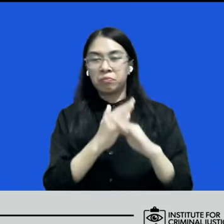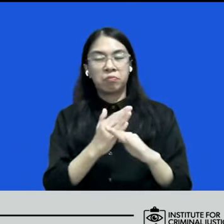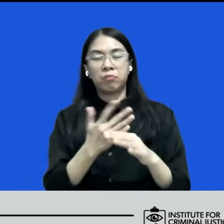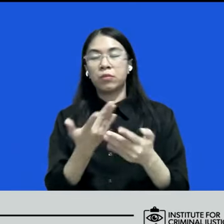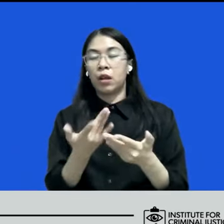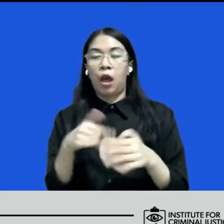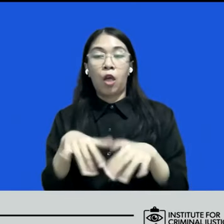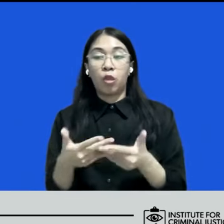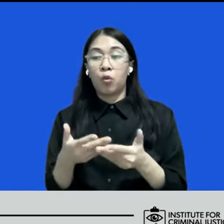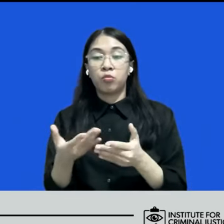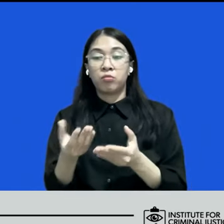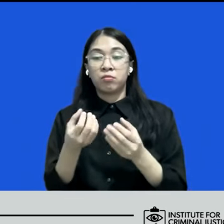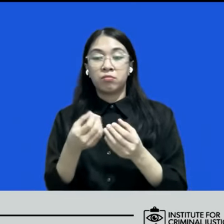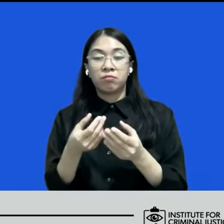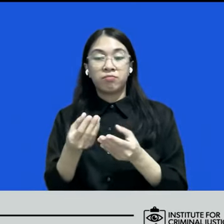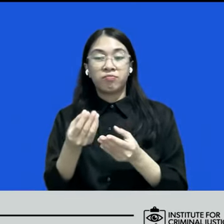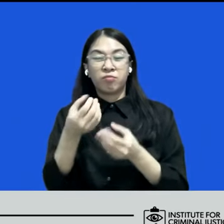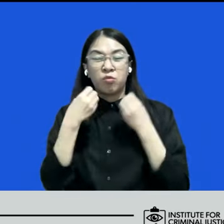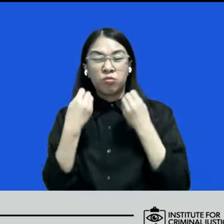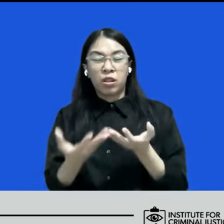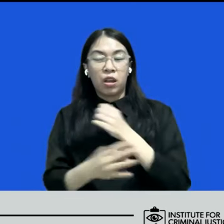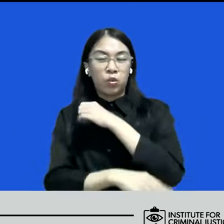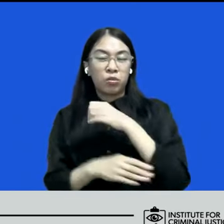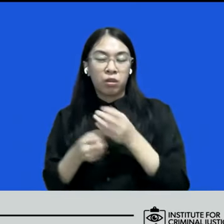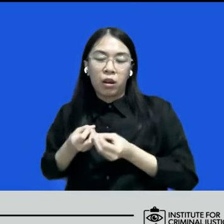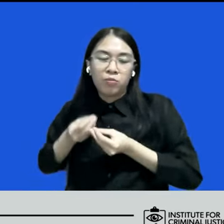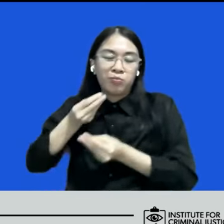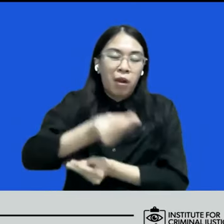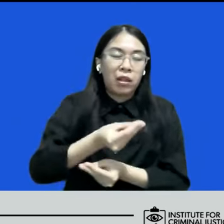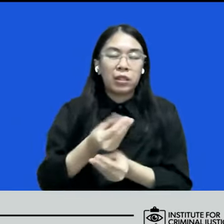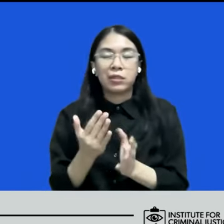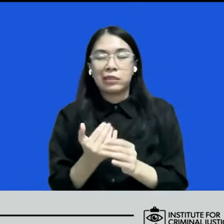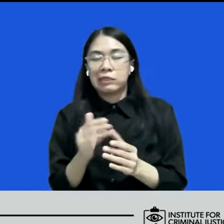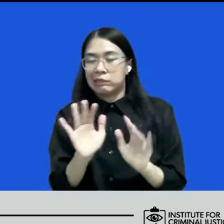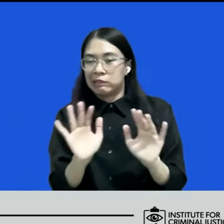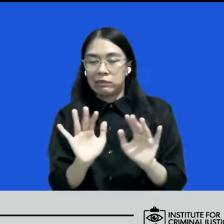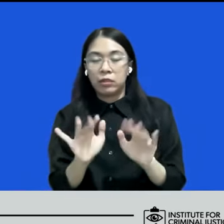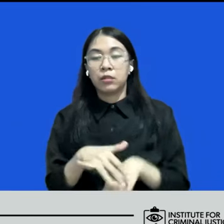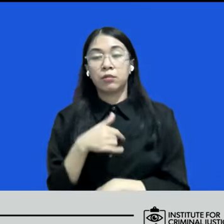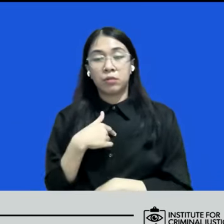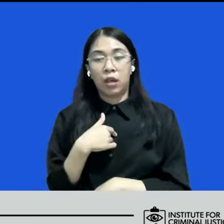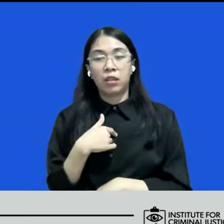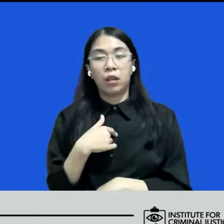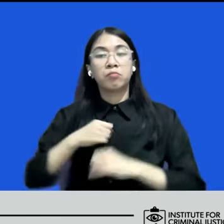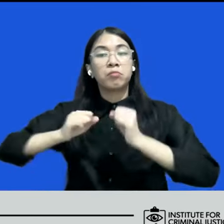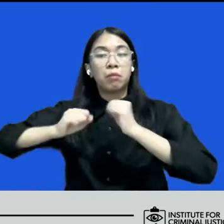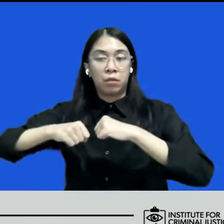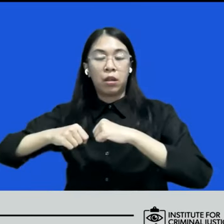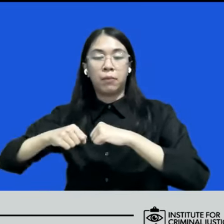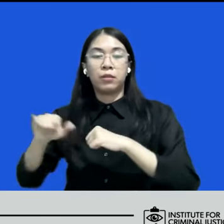sekedar mengembalikan kerugian negara dan juga saya tentu sependapat dengan